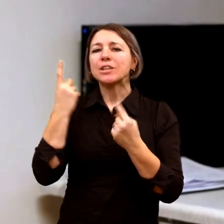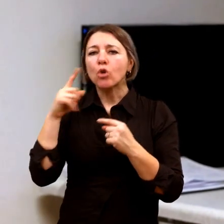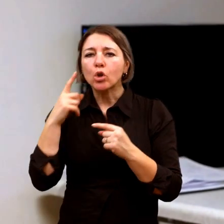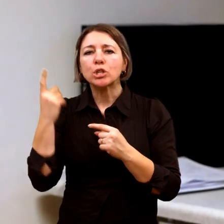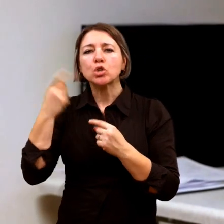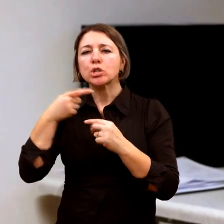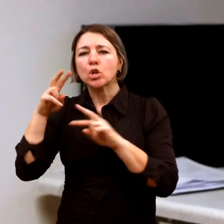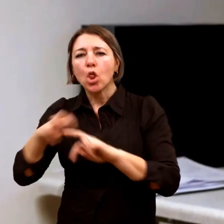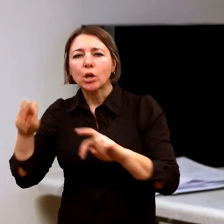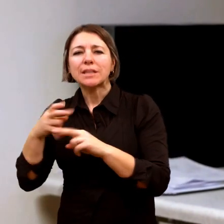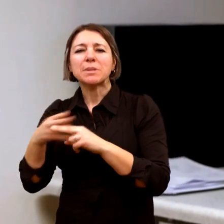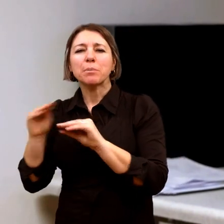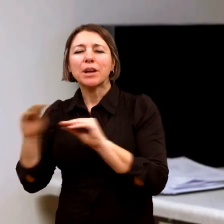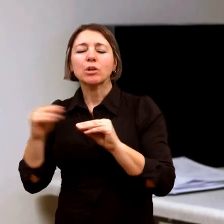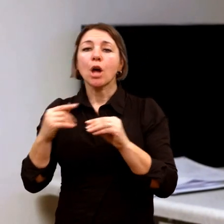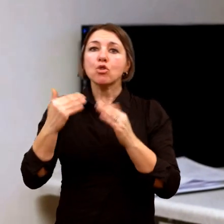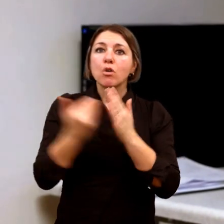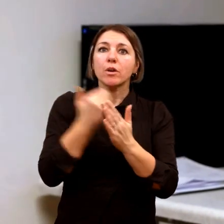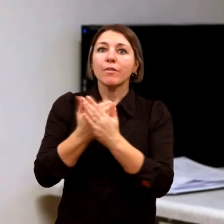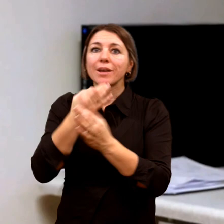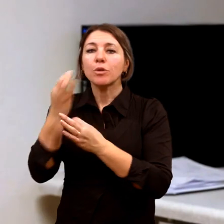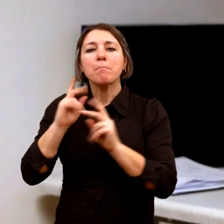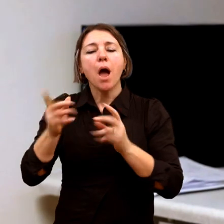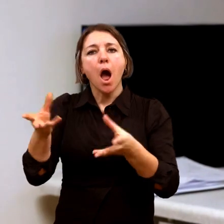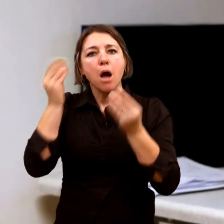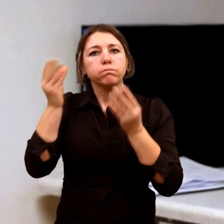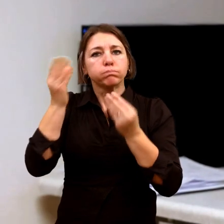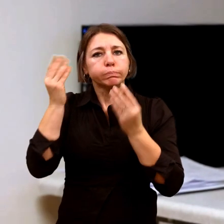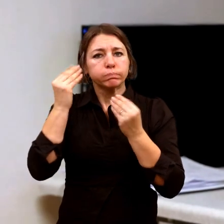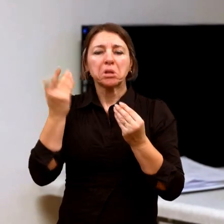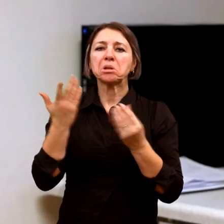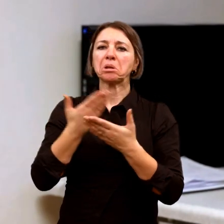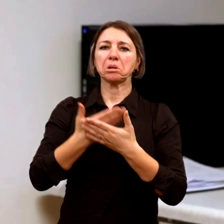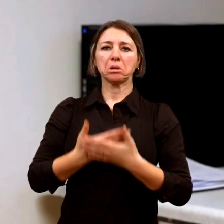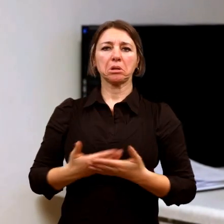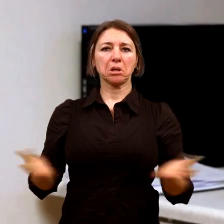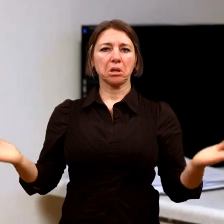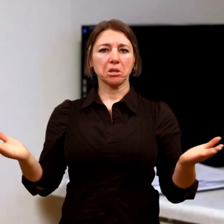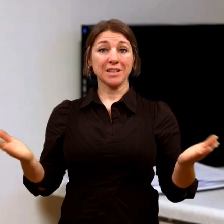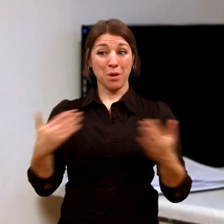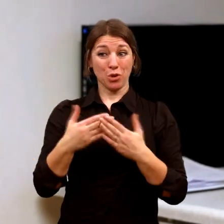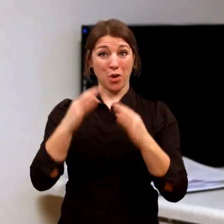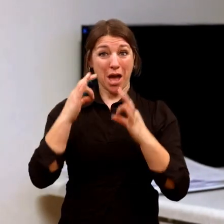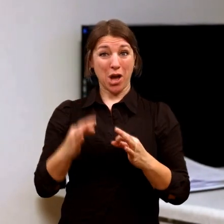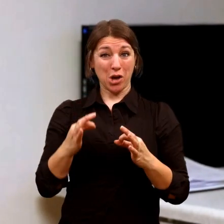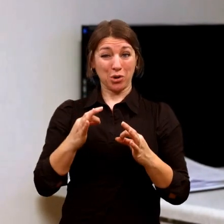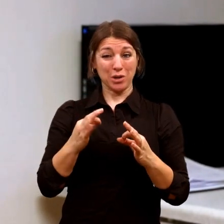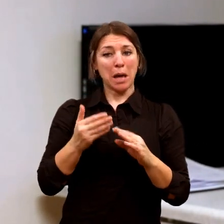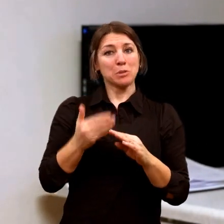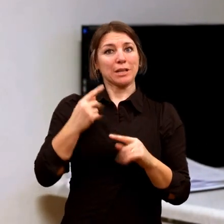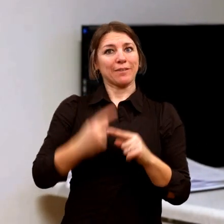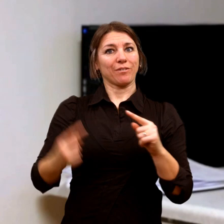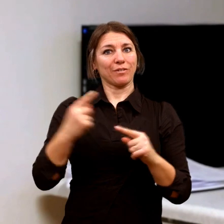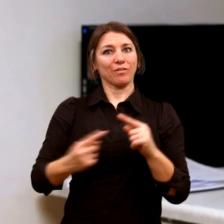sociologie, jak se ty poznatky rozvíjejí a oni se rozvíjejí. Takže teď jsem, než jste přišli, tak zrovna jsem